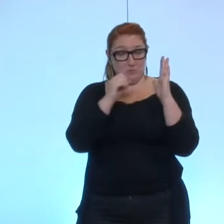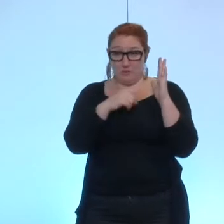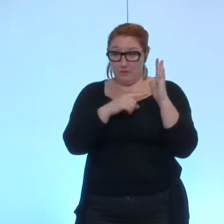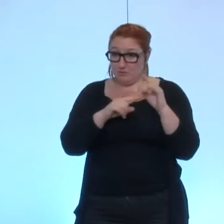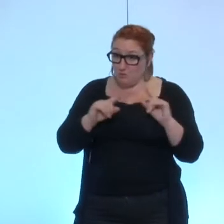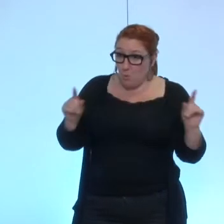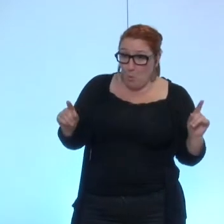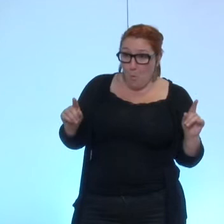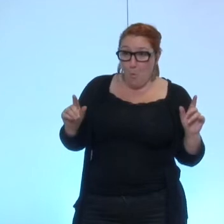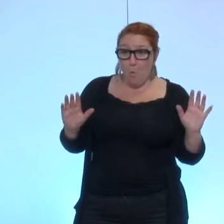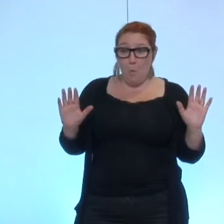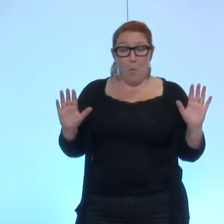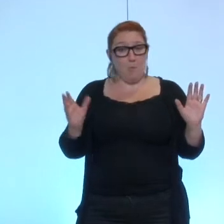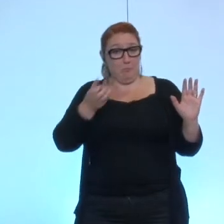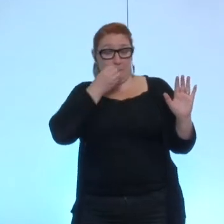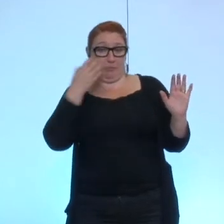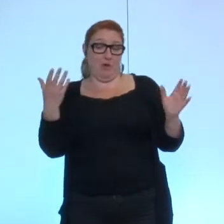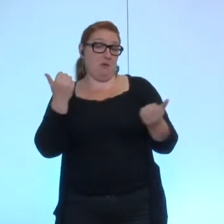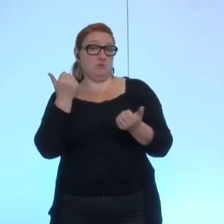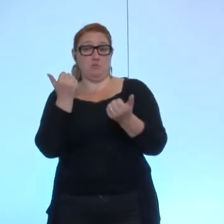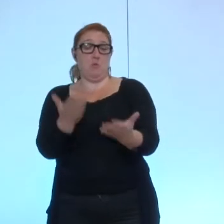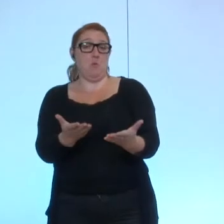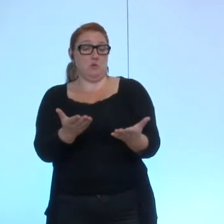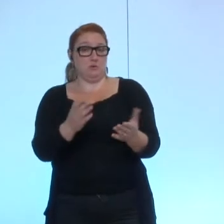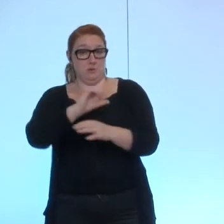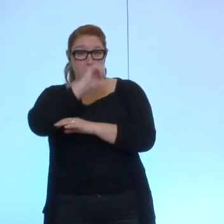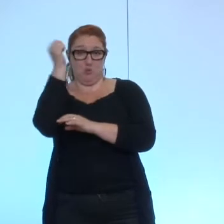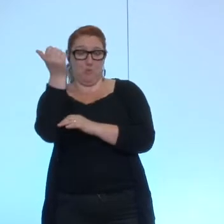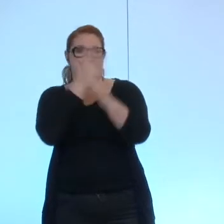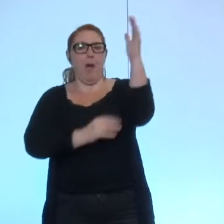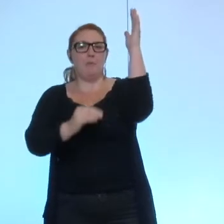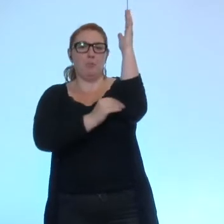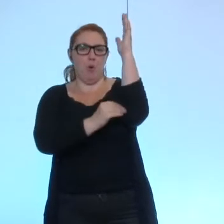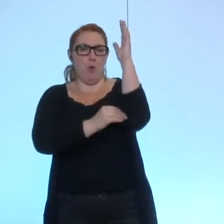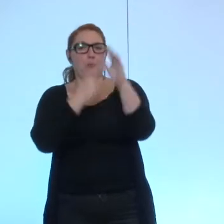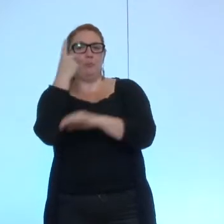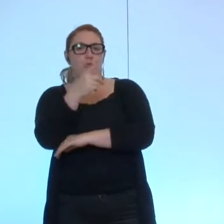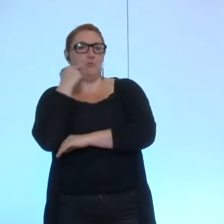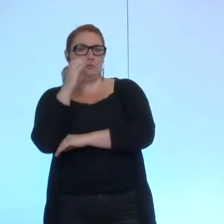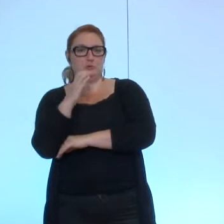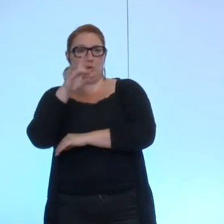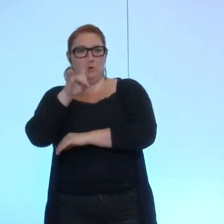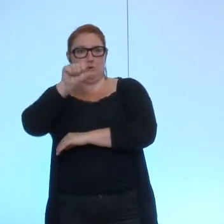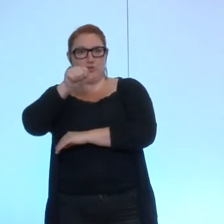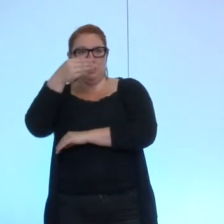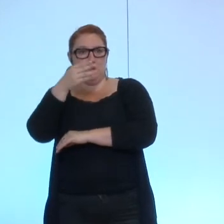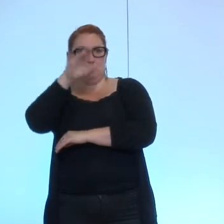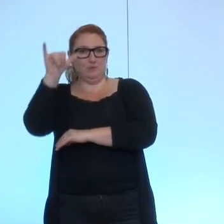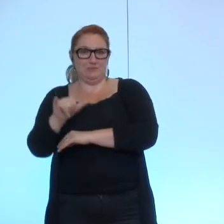non et bien donc je propose d'abord de mettre l'amendement de monsieur Chamussy oui